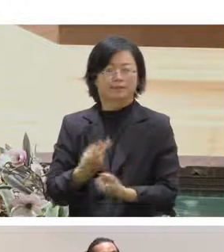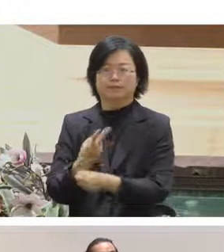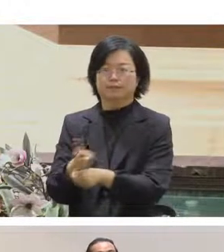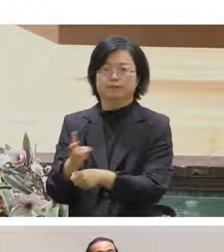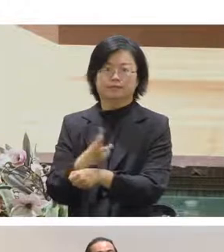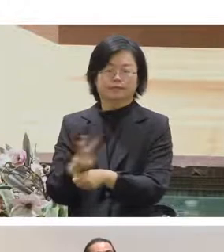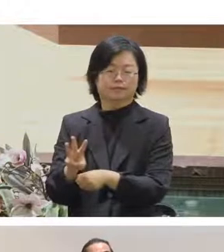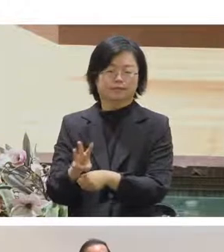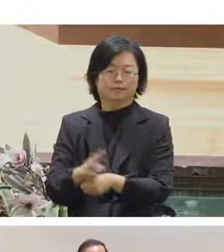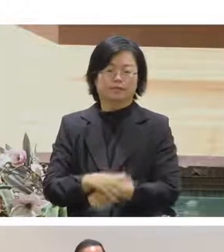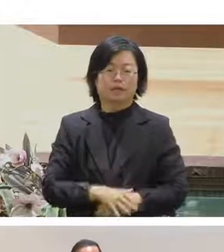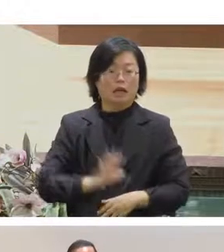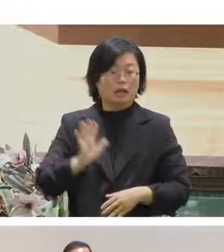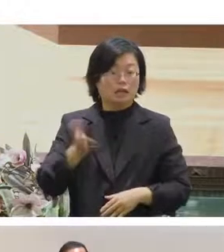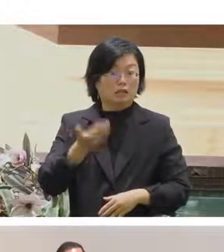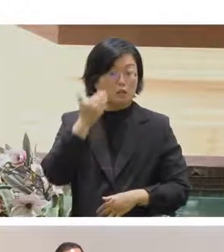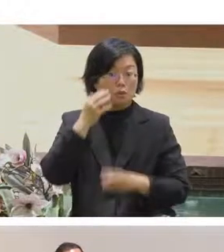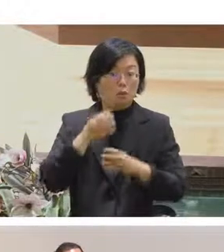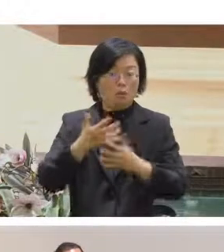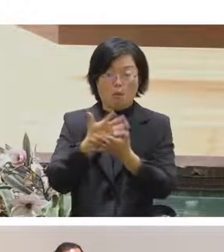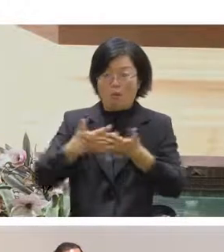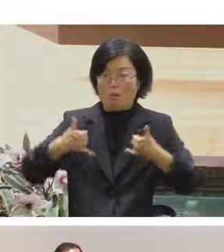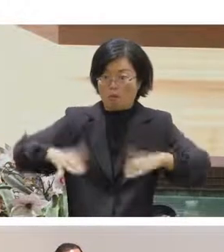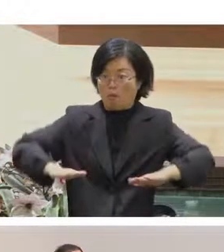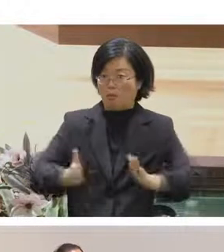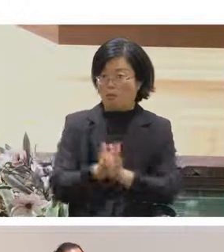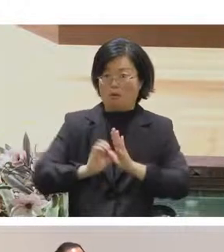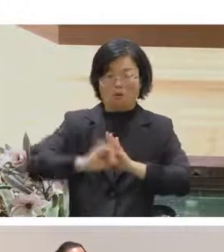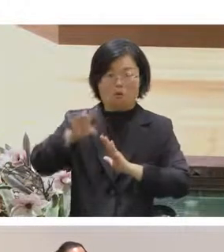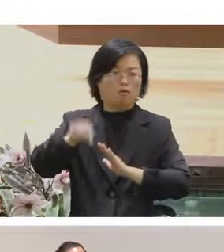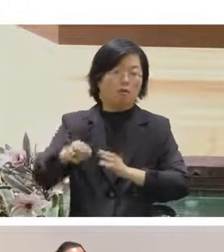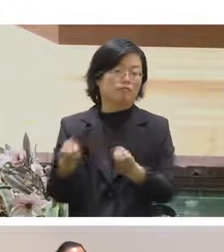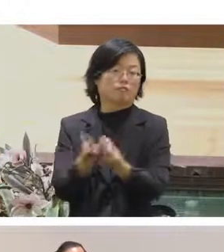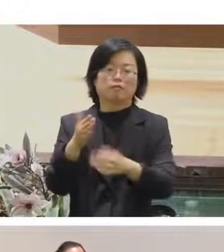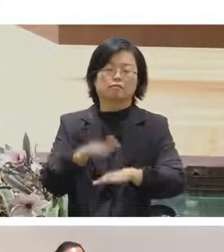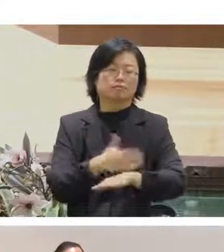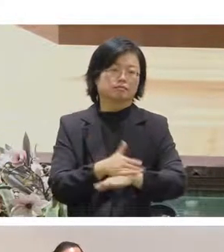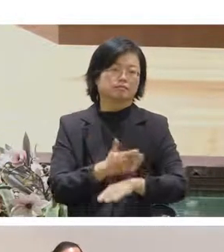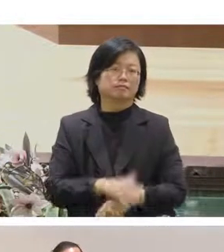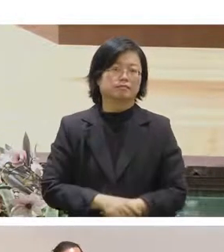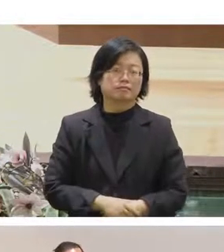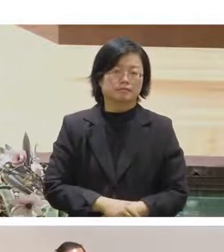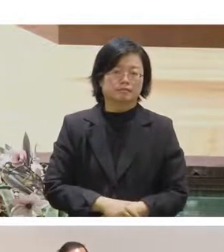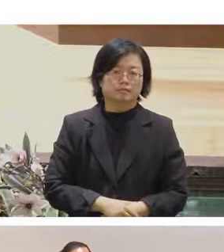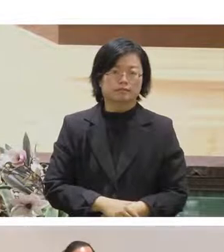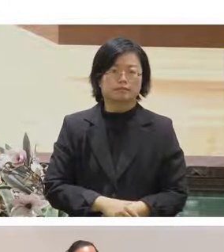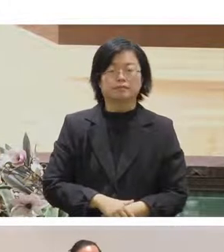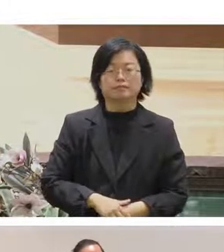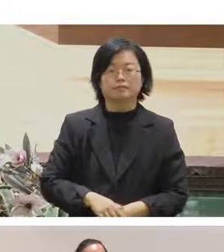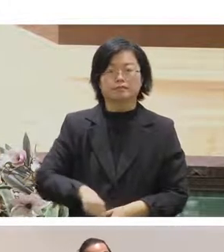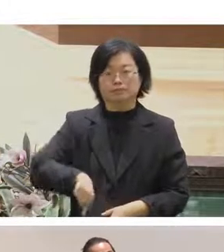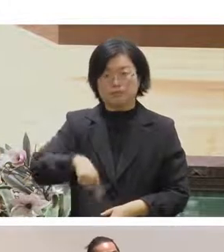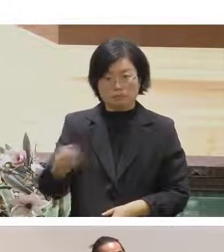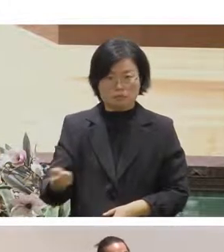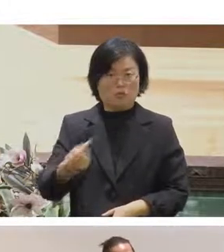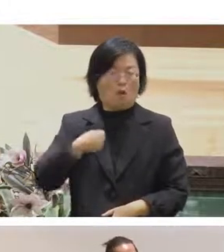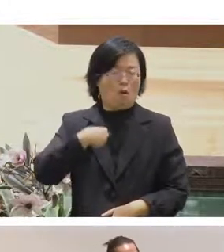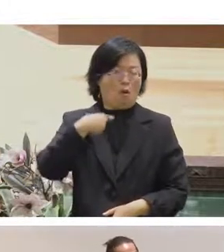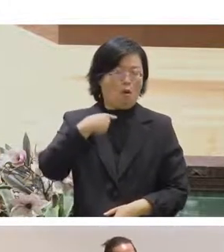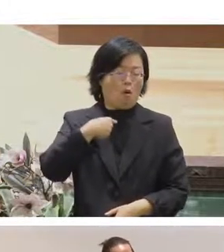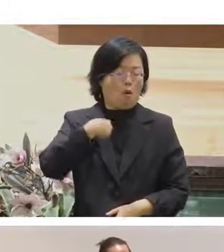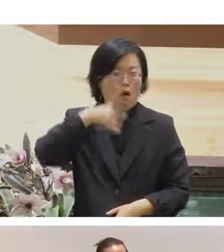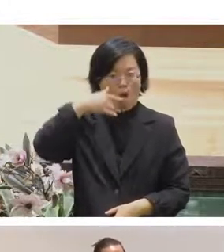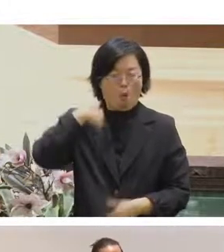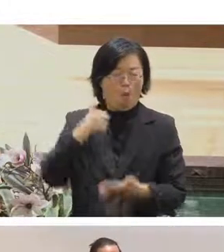換下一位就是這樣子對然後接下來我們有幸就可以接到去幫AIT他們去做